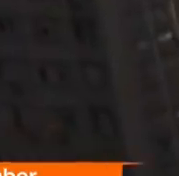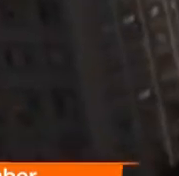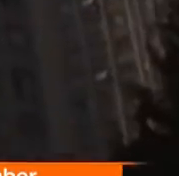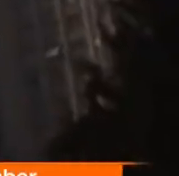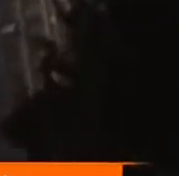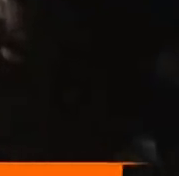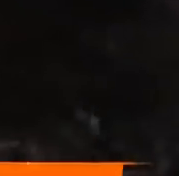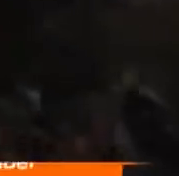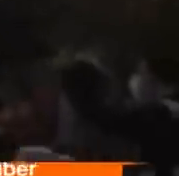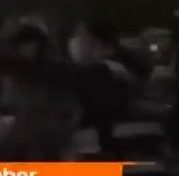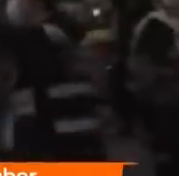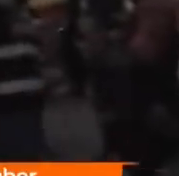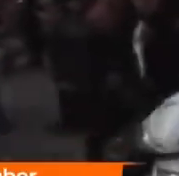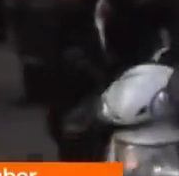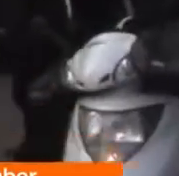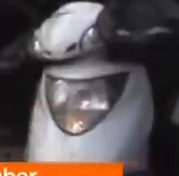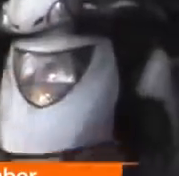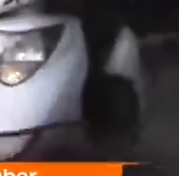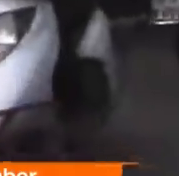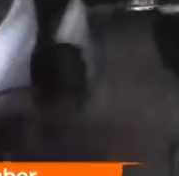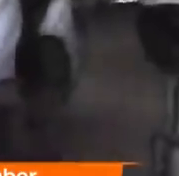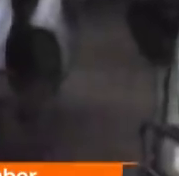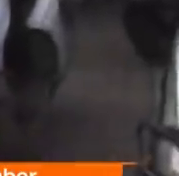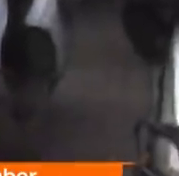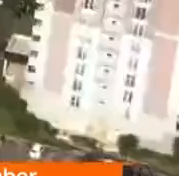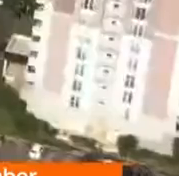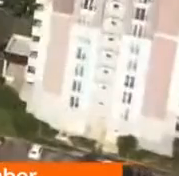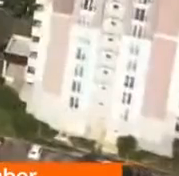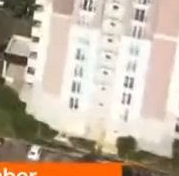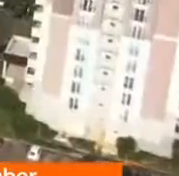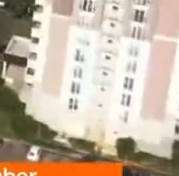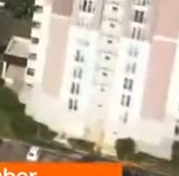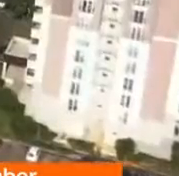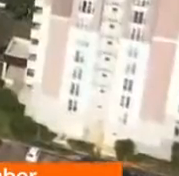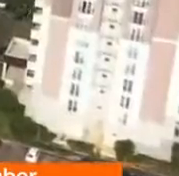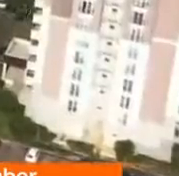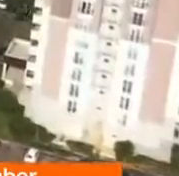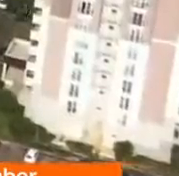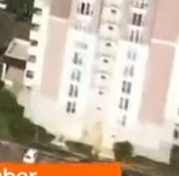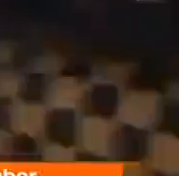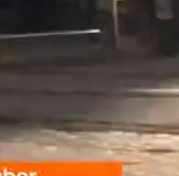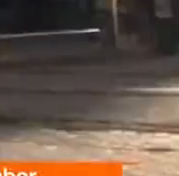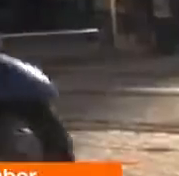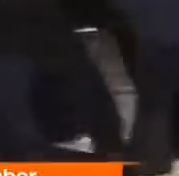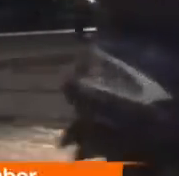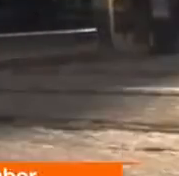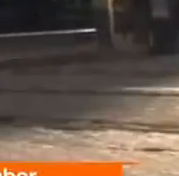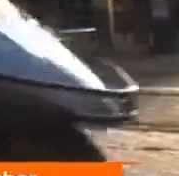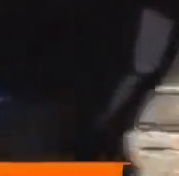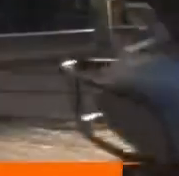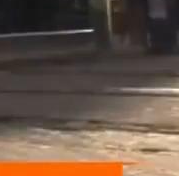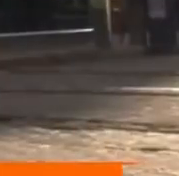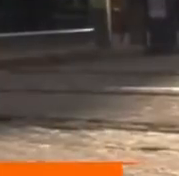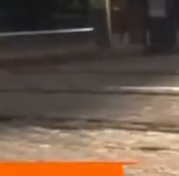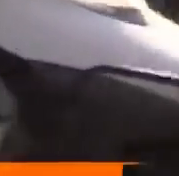Yönetim siteye motosiklet girişini yasakladı. Müşteriler siparişlerini beklerken kuryeler kapıda kaldı. Siparişlerini